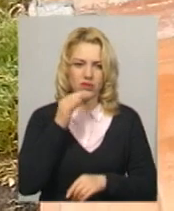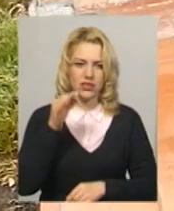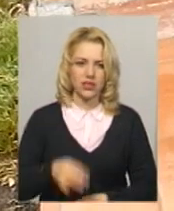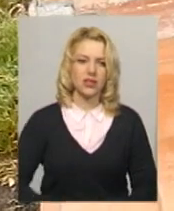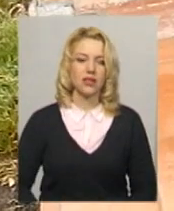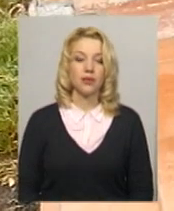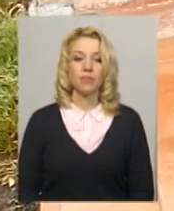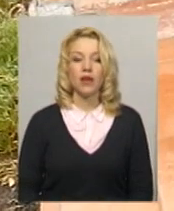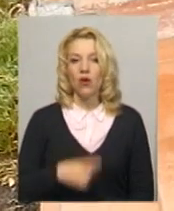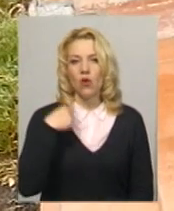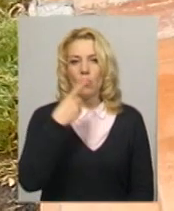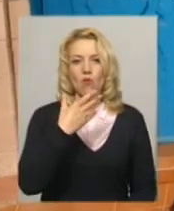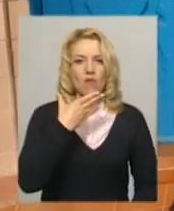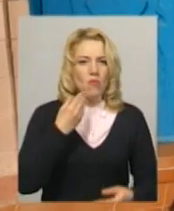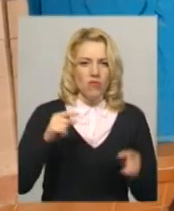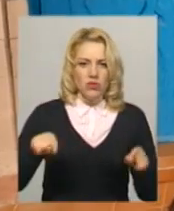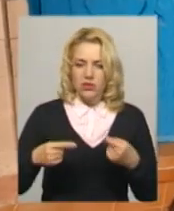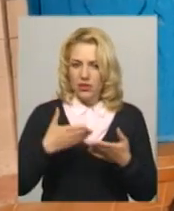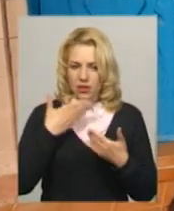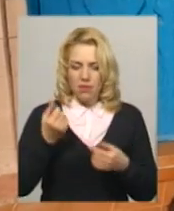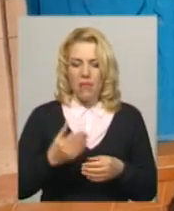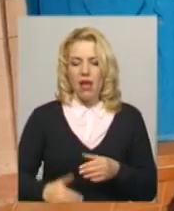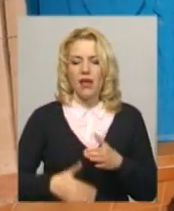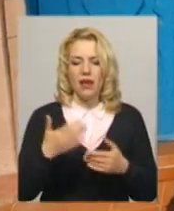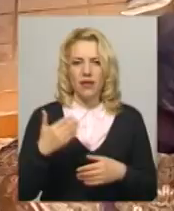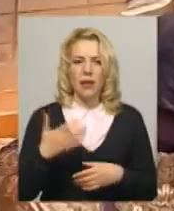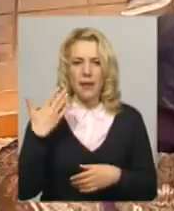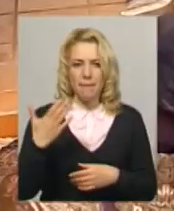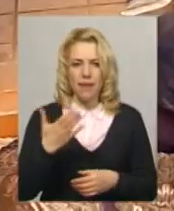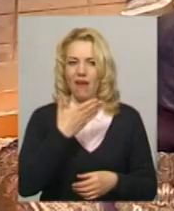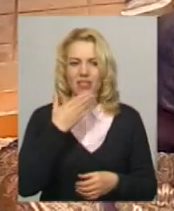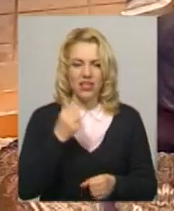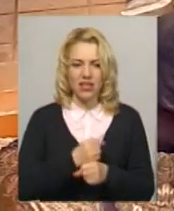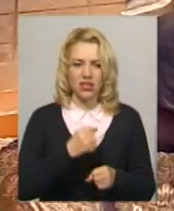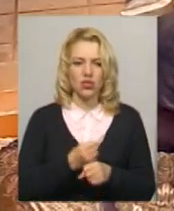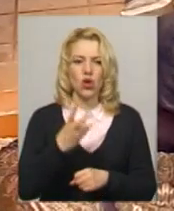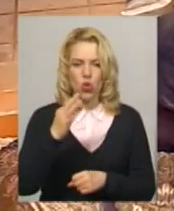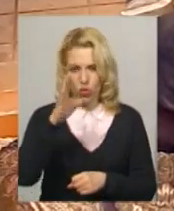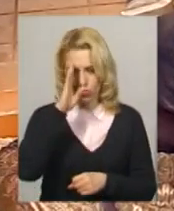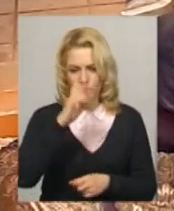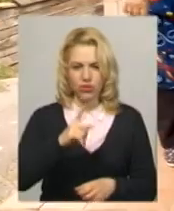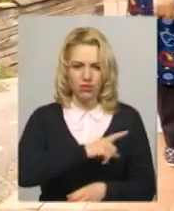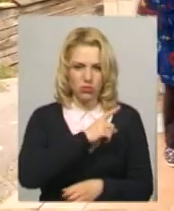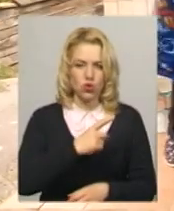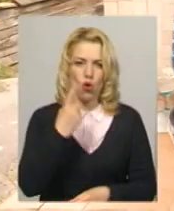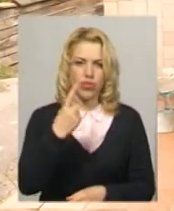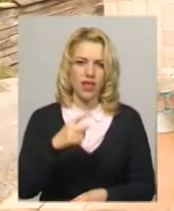Мова у чоловіка ще повністю не відновилася, права рука залишається недієвою. Та він майструє однією лівою.